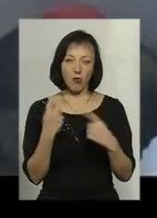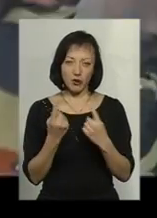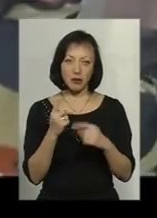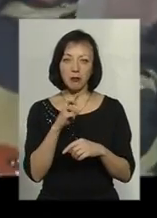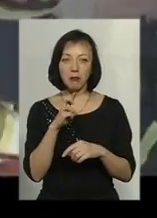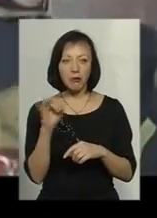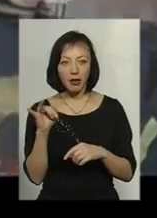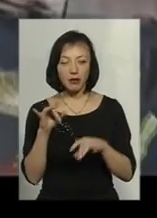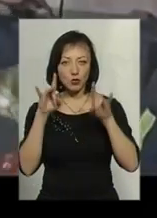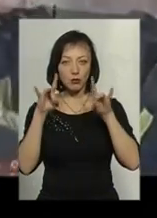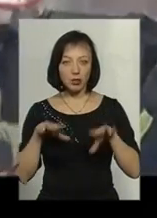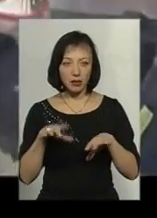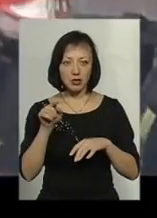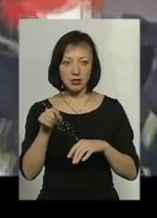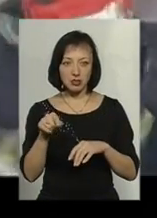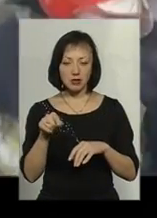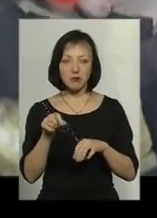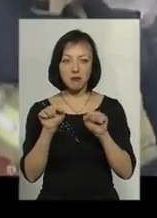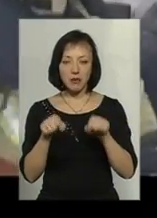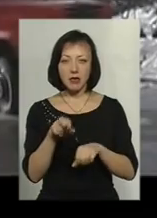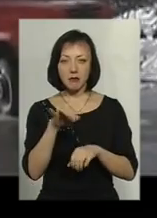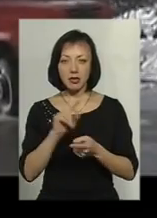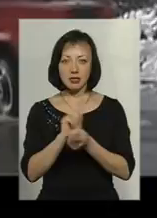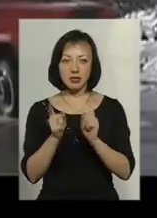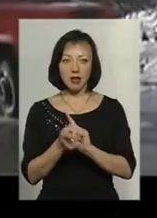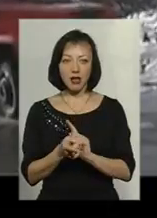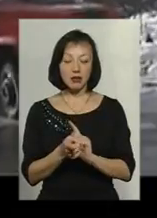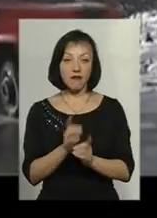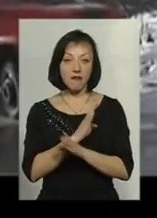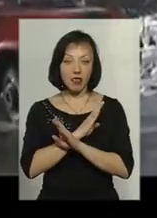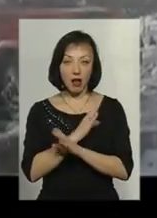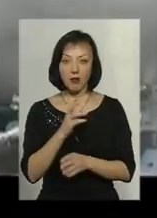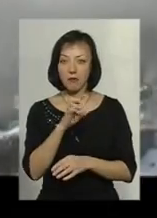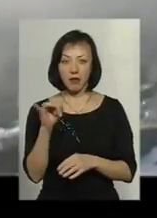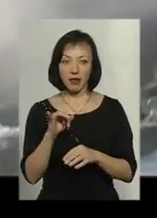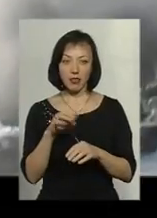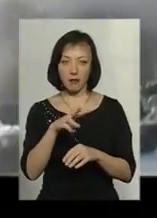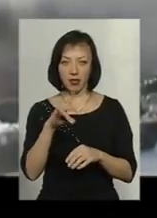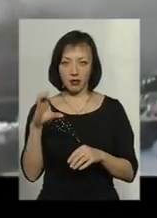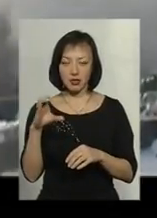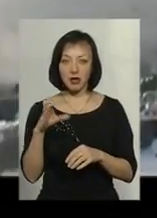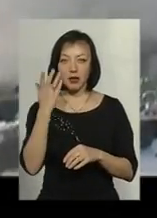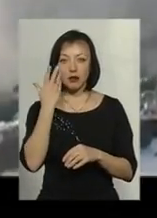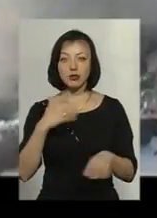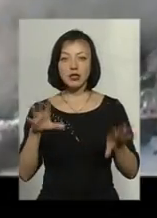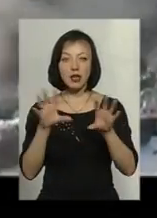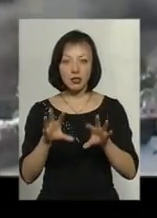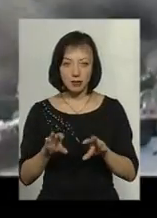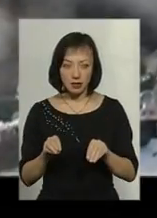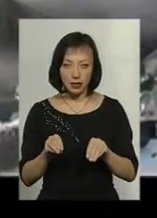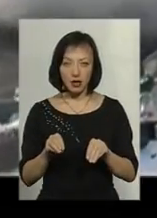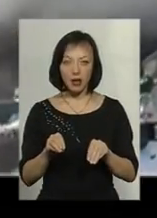небезпечний сюрприз, який міг би стати фатальним, якби не вогнеборці. Під час гасіння